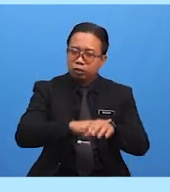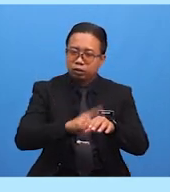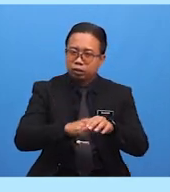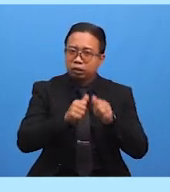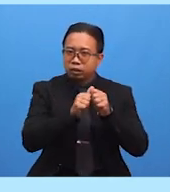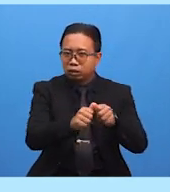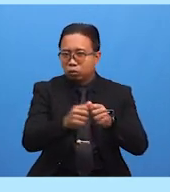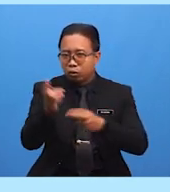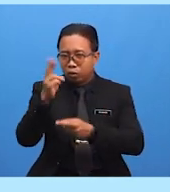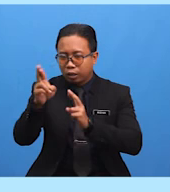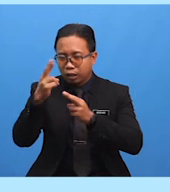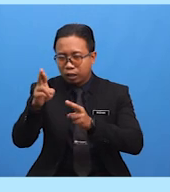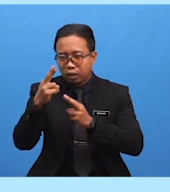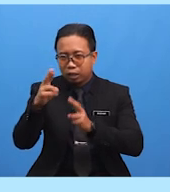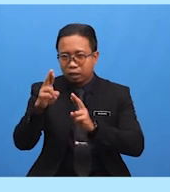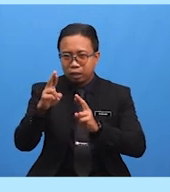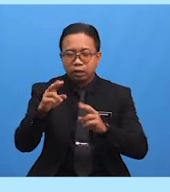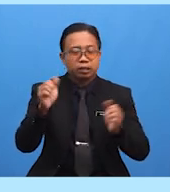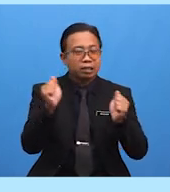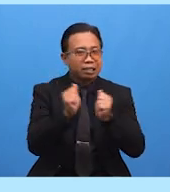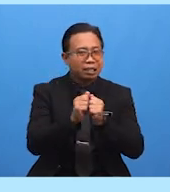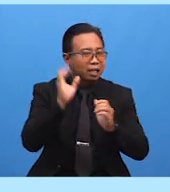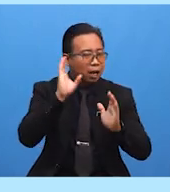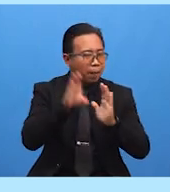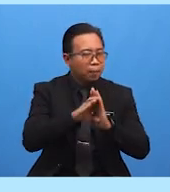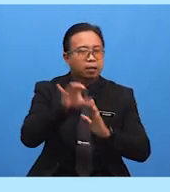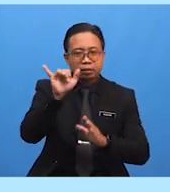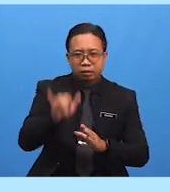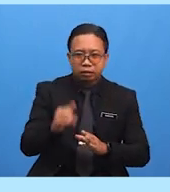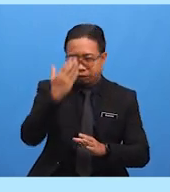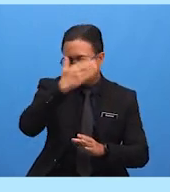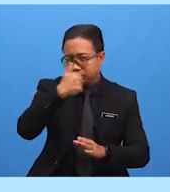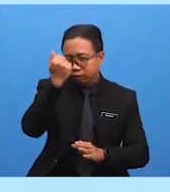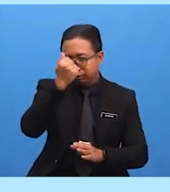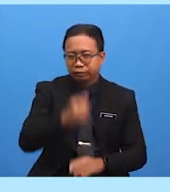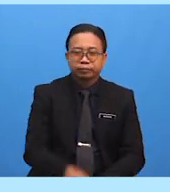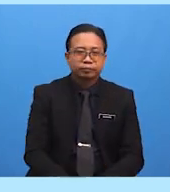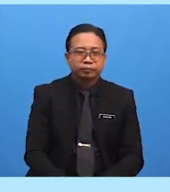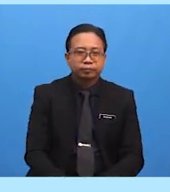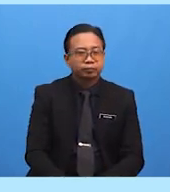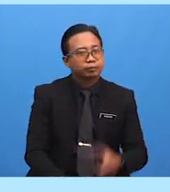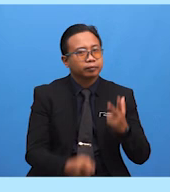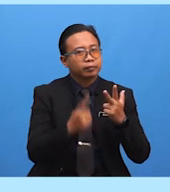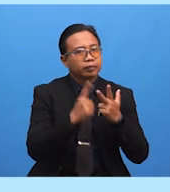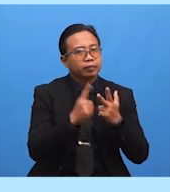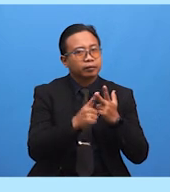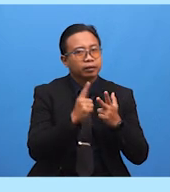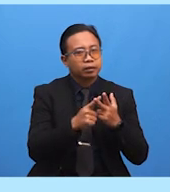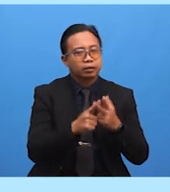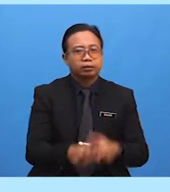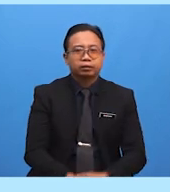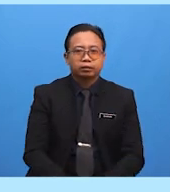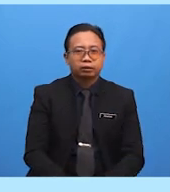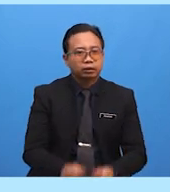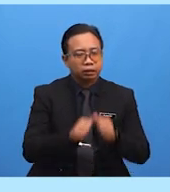Menyertai Rehlah Beserta Gambar-gambar Yang Menarik Informasi Yang Ketiga